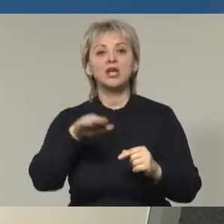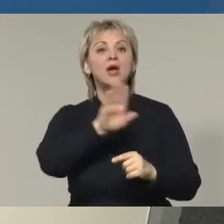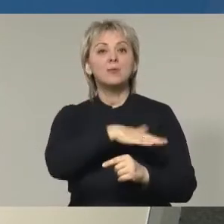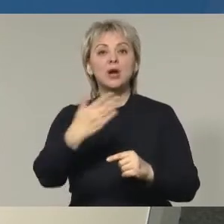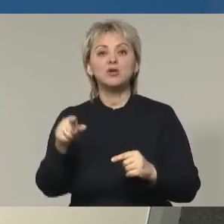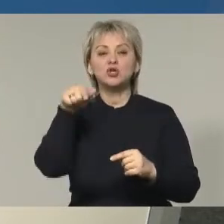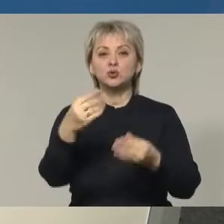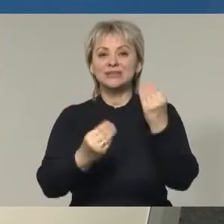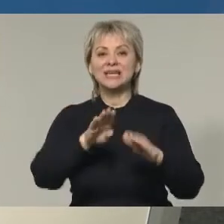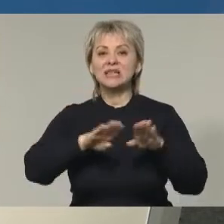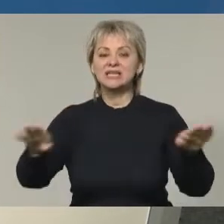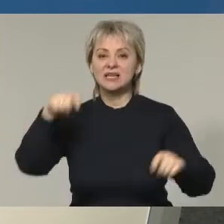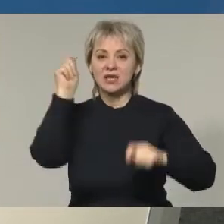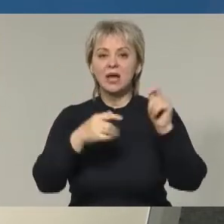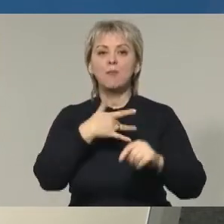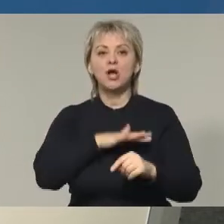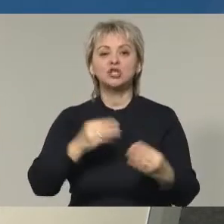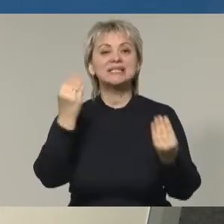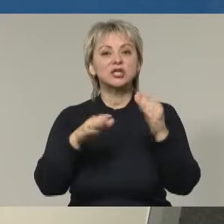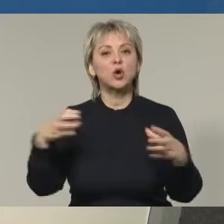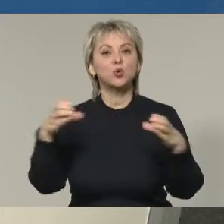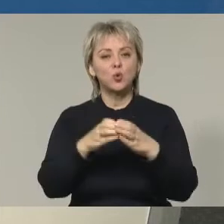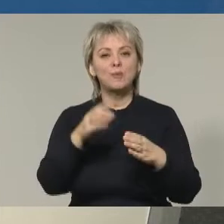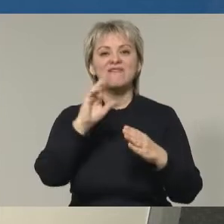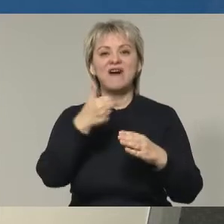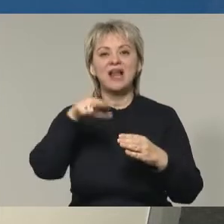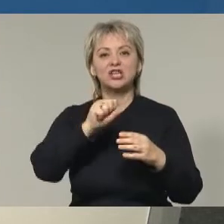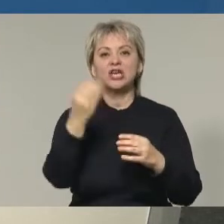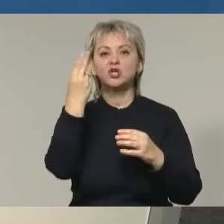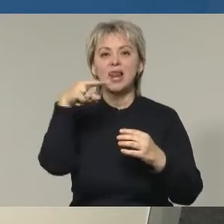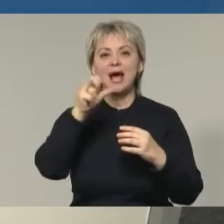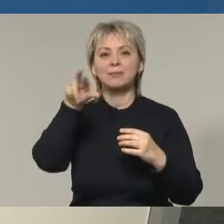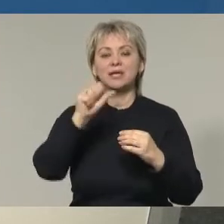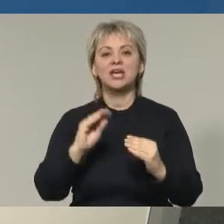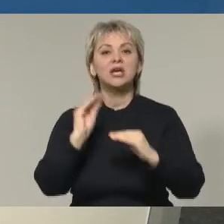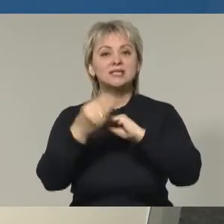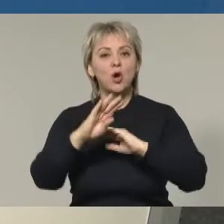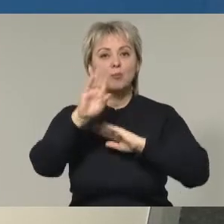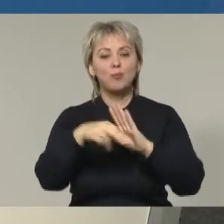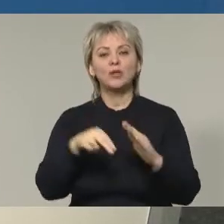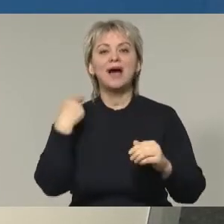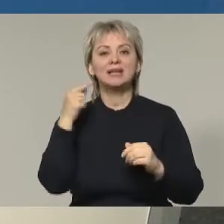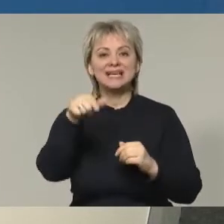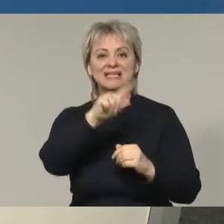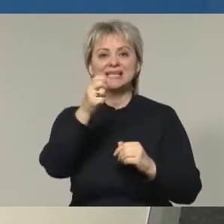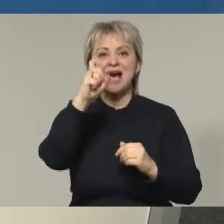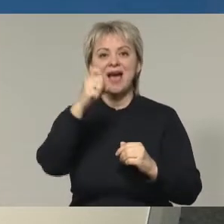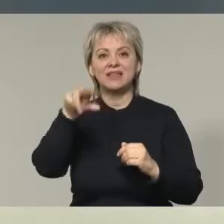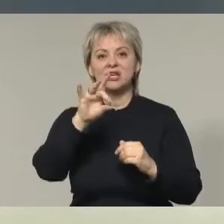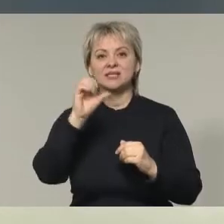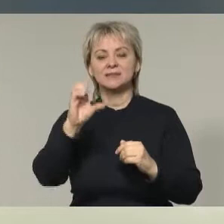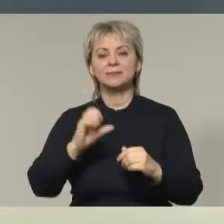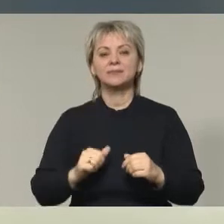промежутках между матчами на сцене фестиваля болельщиков сыграют группы «Валенки» и «Шляпники», скрывающиеся под английским «The Hatters».